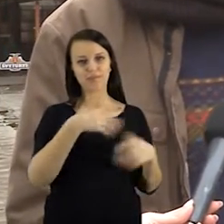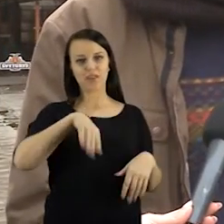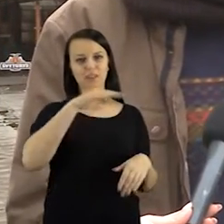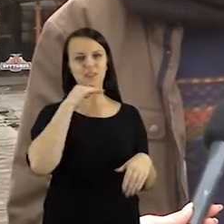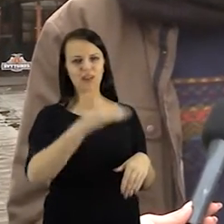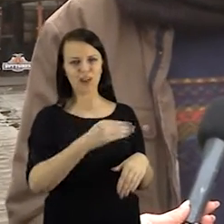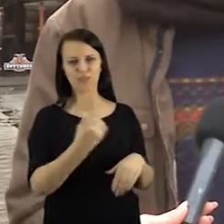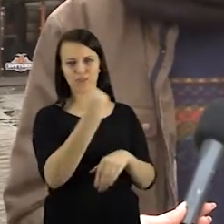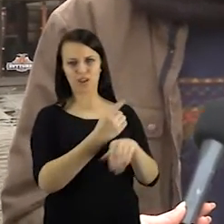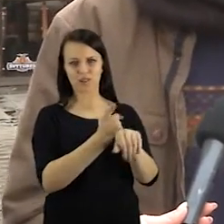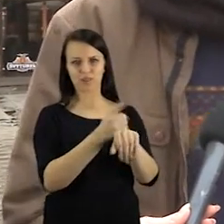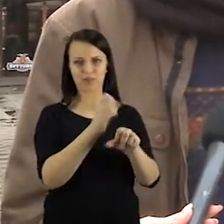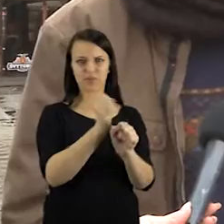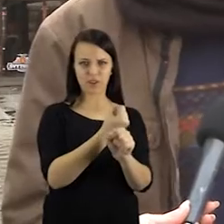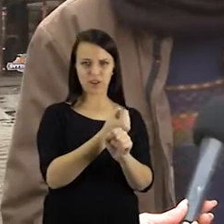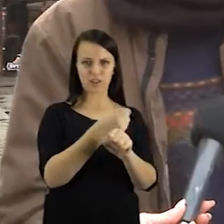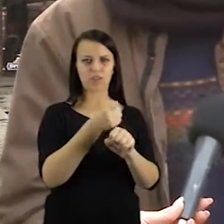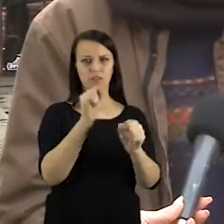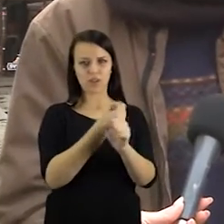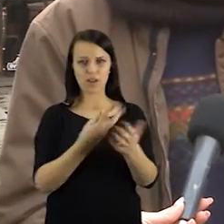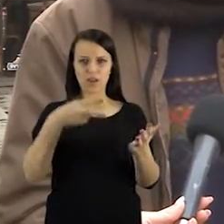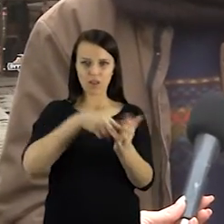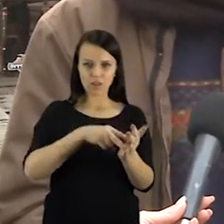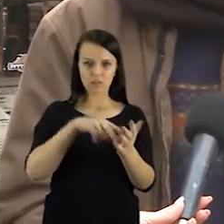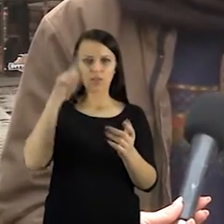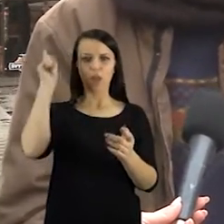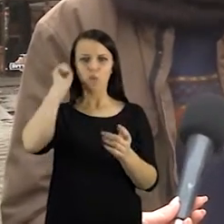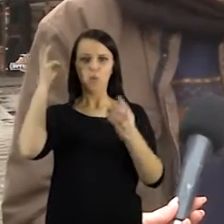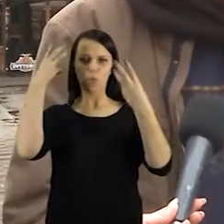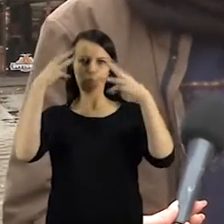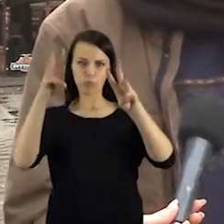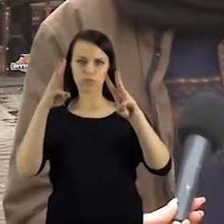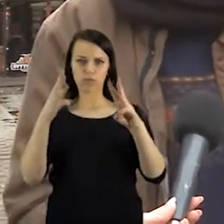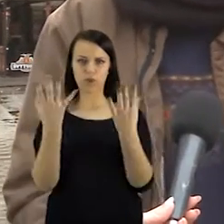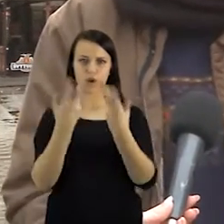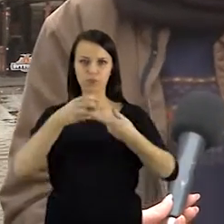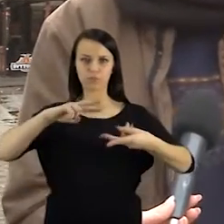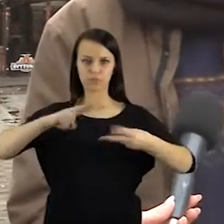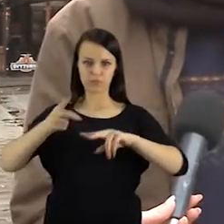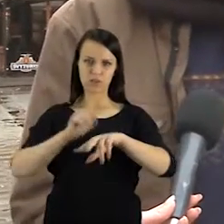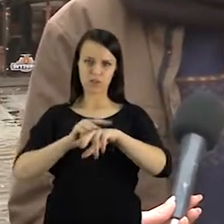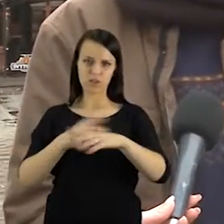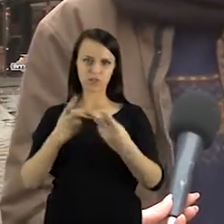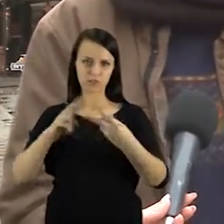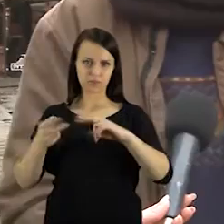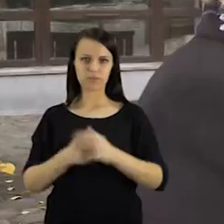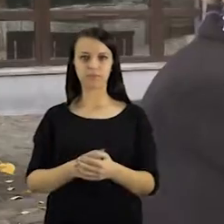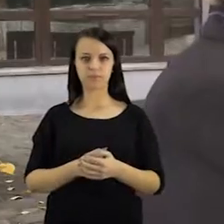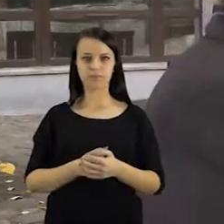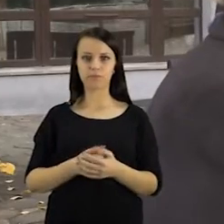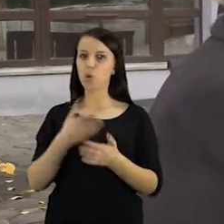jau vis tiek viskas aišku, kad vieną valandą atsukit, tai kelkis gal kaip nors, arba laikrodžia persista, to patys išmanus, tai ne.